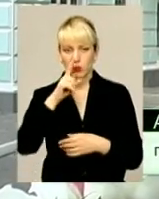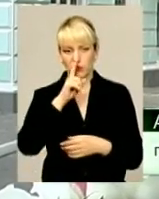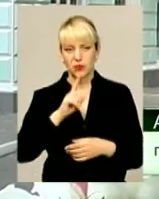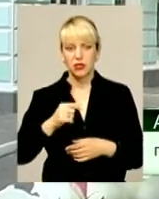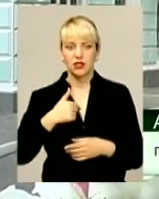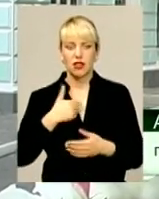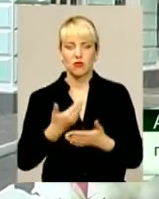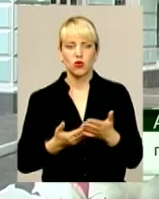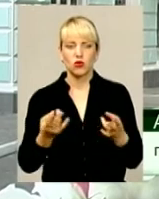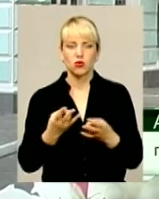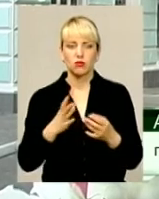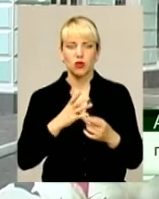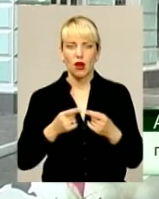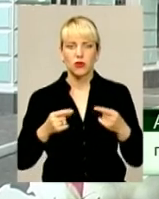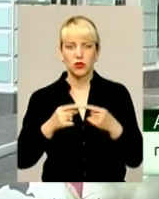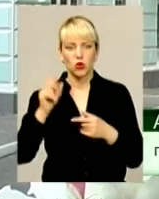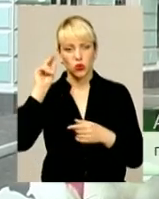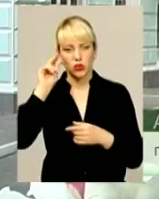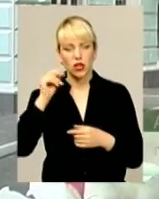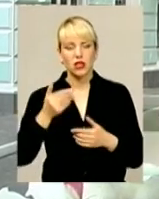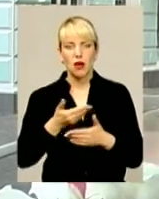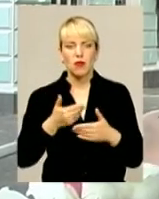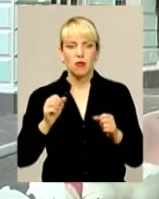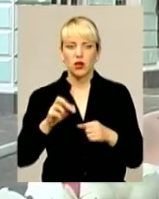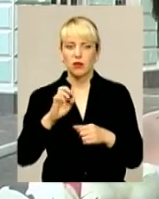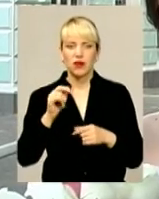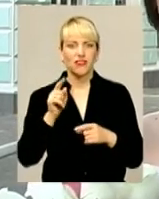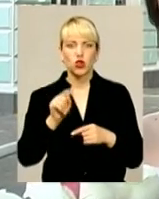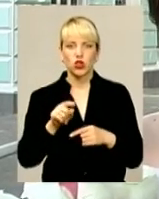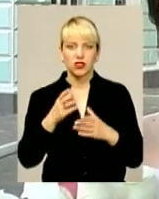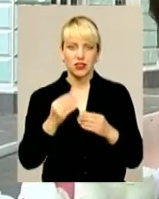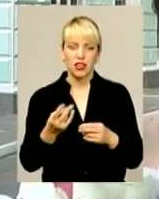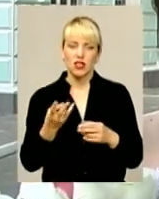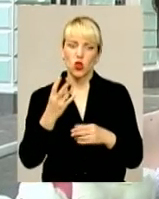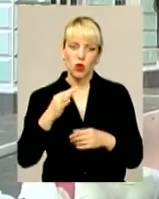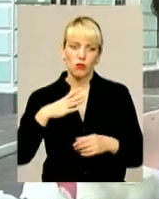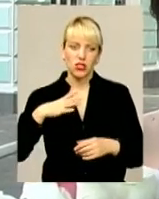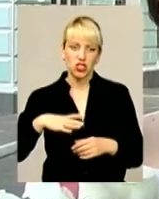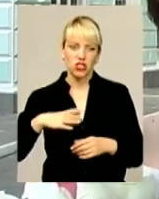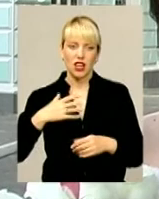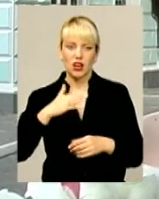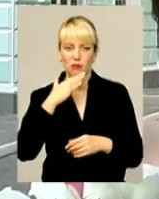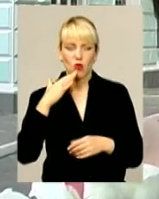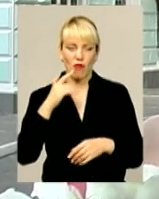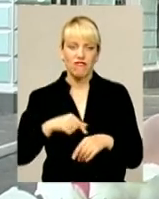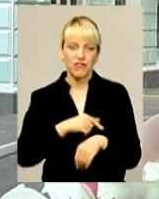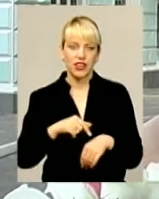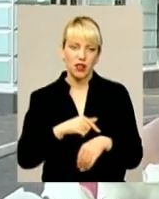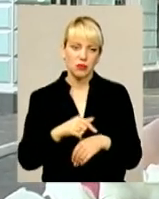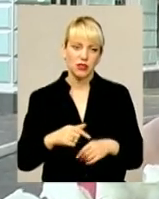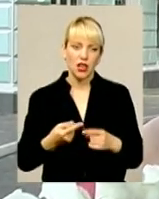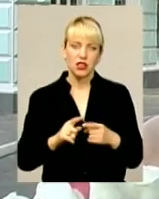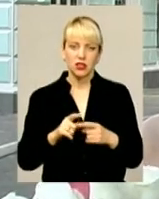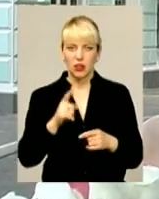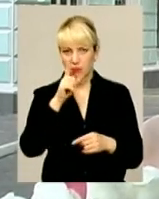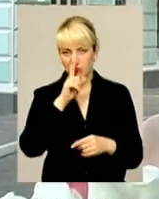допустимо, треба була определені дати, або навіть ми могли б в той же день розписатися. А так нам треба було багато чекати часу, определене час. Це